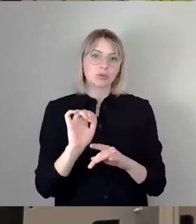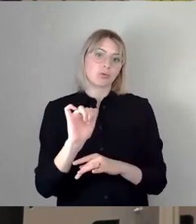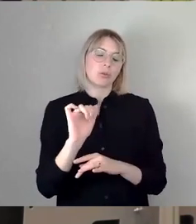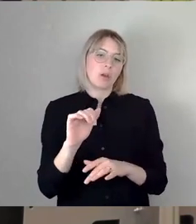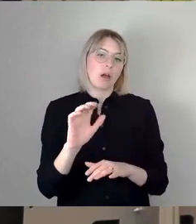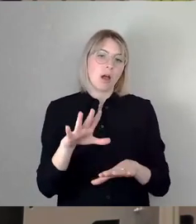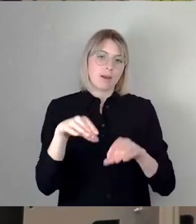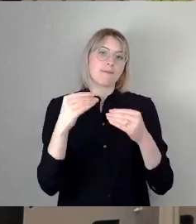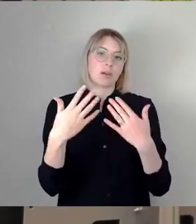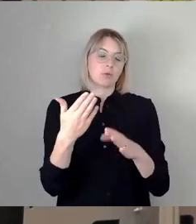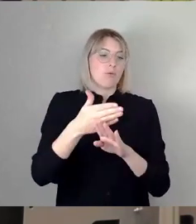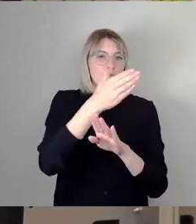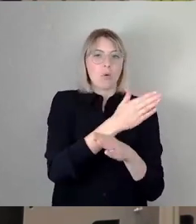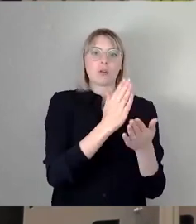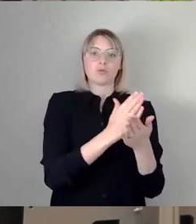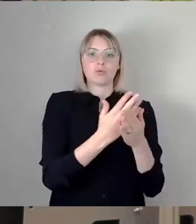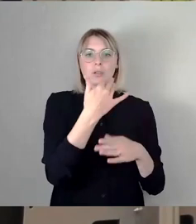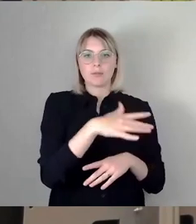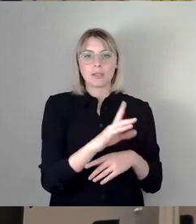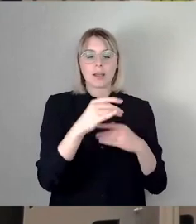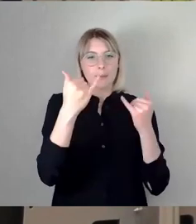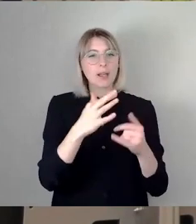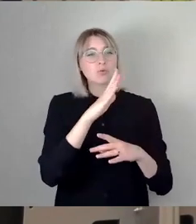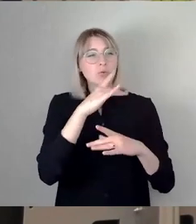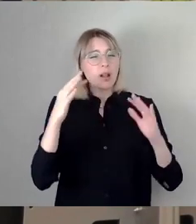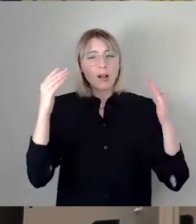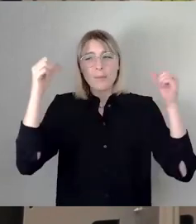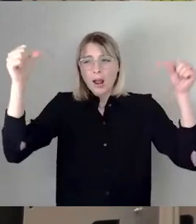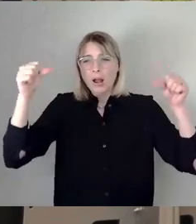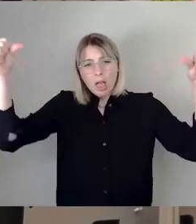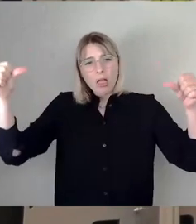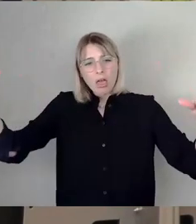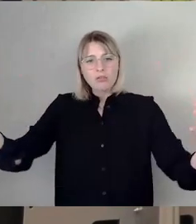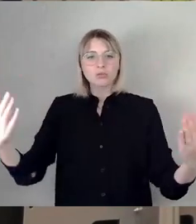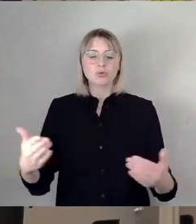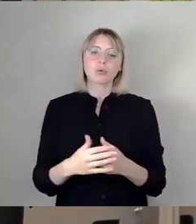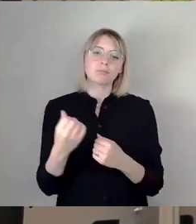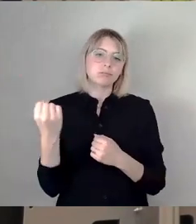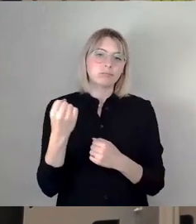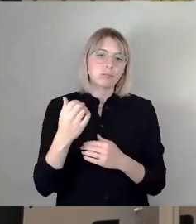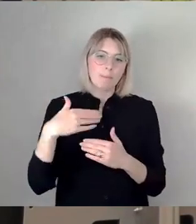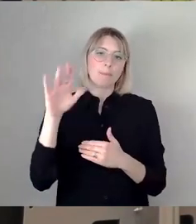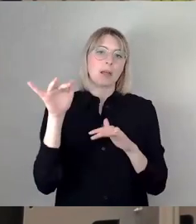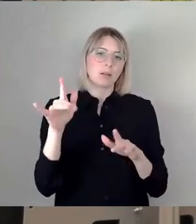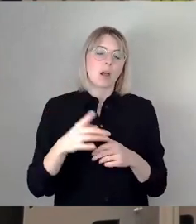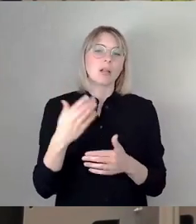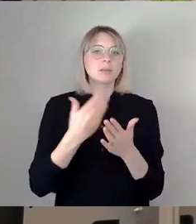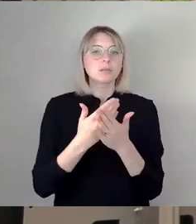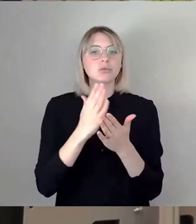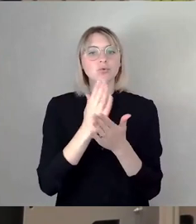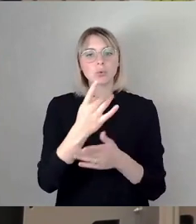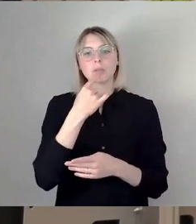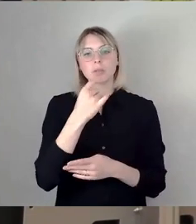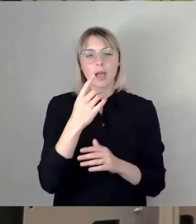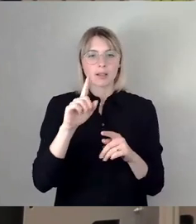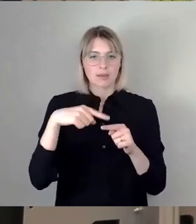natürlich jetzt mit dieser Masse an Plakaten noch zugenommen, weswegen wir schon einmal ankündigen, dass wir dann auch in einem weiteren Schritt, der jetzt aber nicht